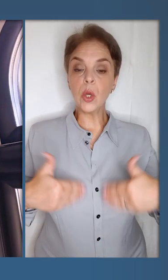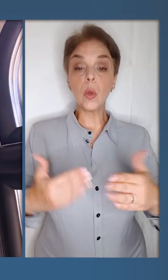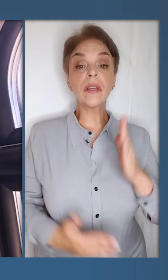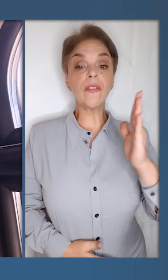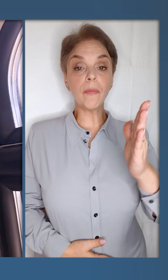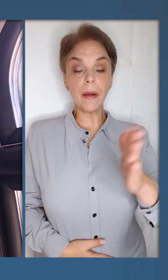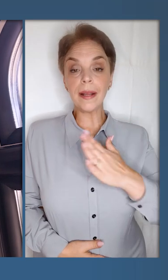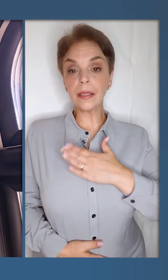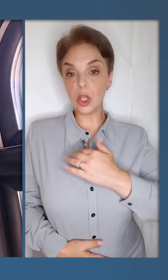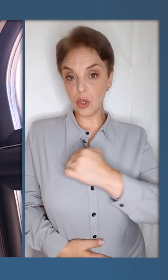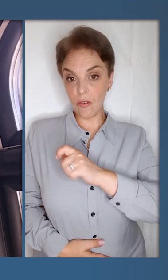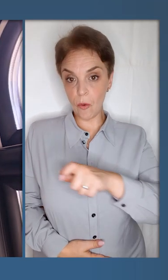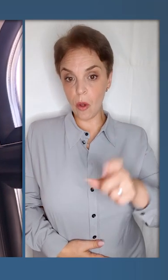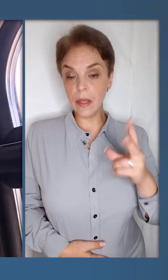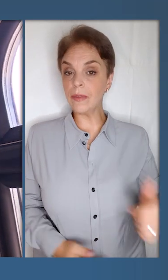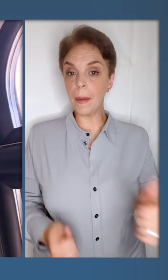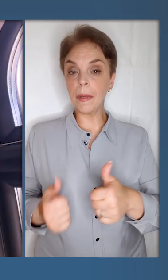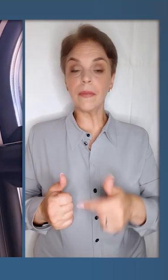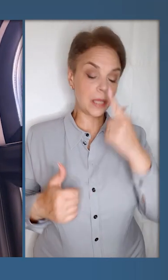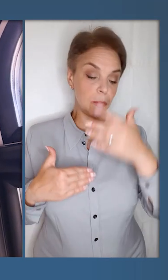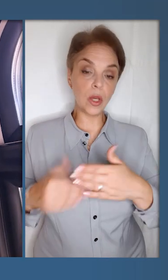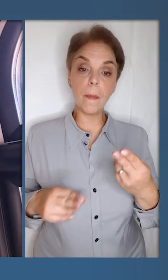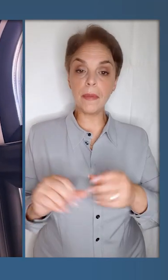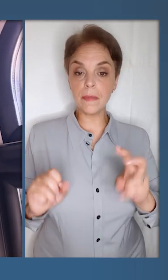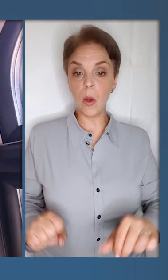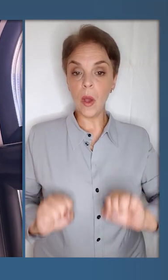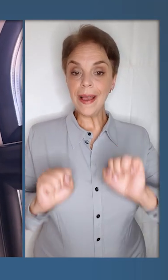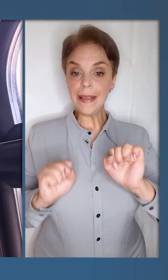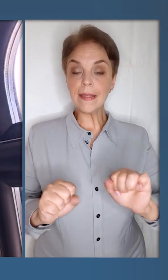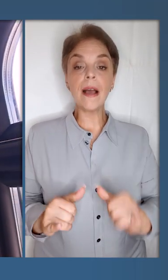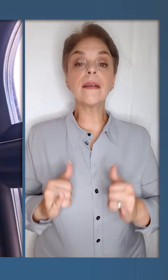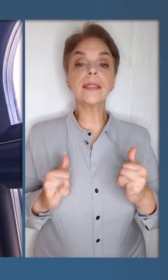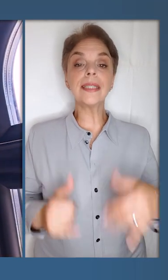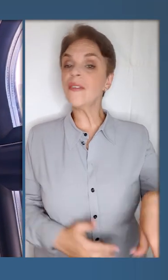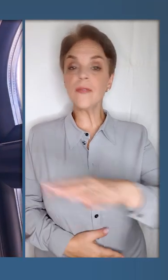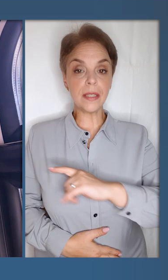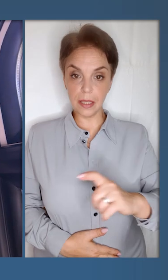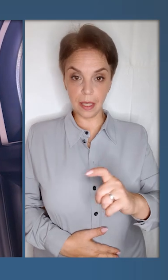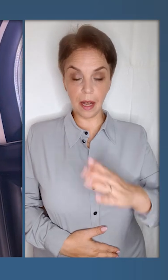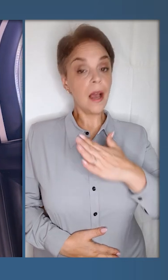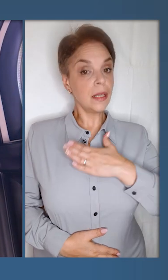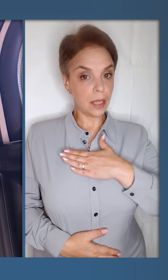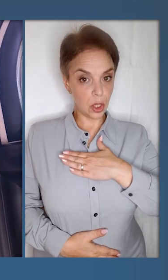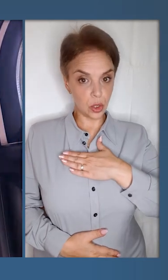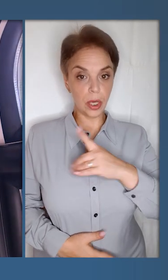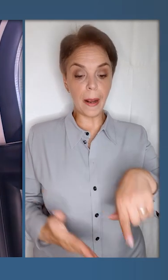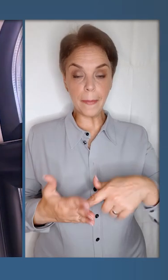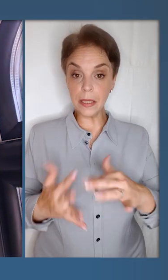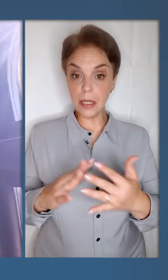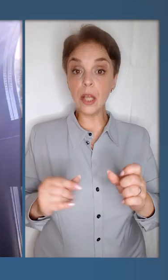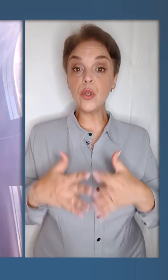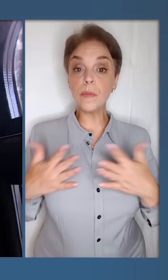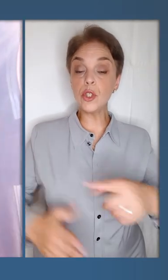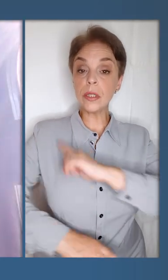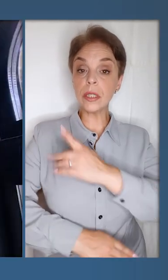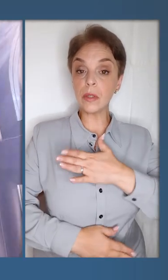'ятати кроки вперед наших воїнів на передовій. Наближають безпеку та захист для усіх наших міст і